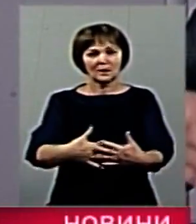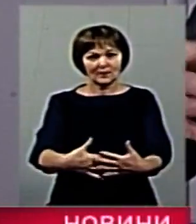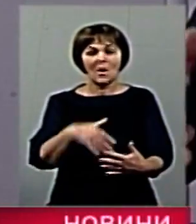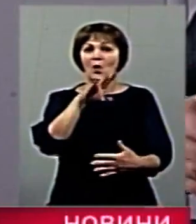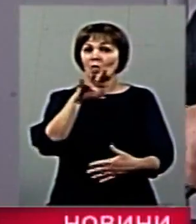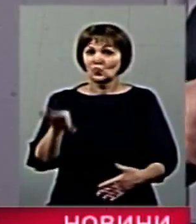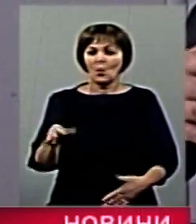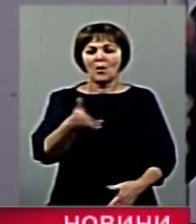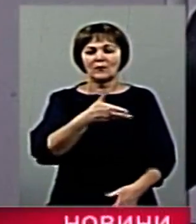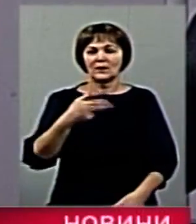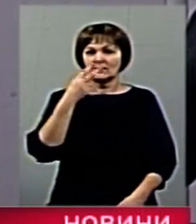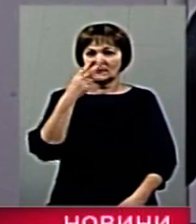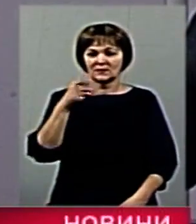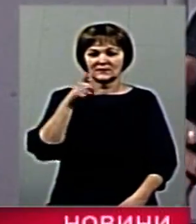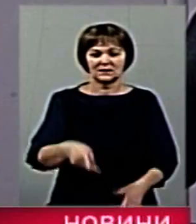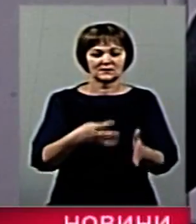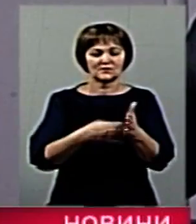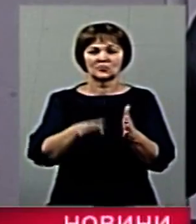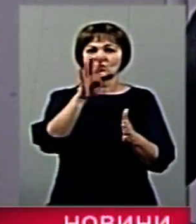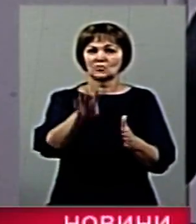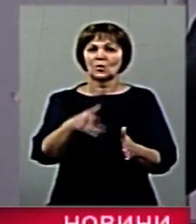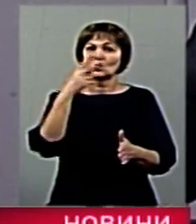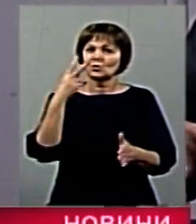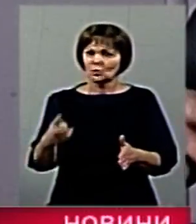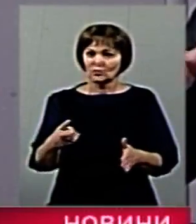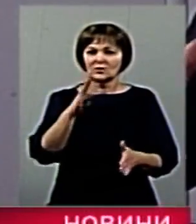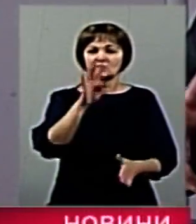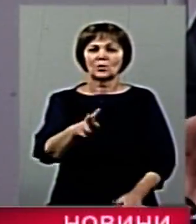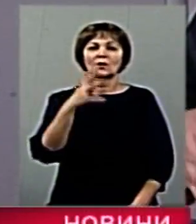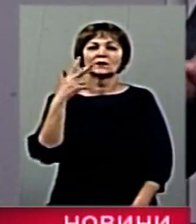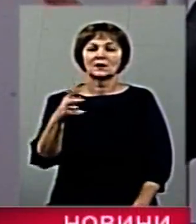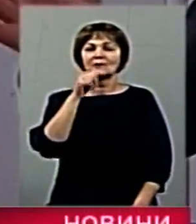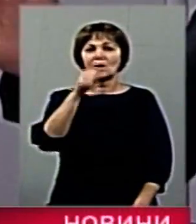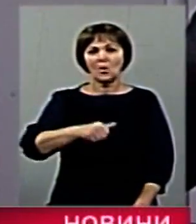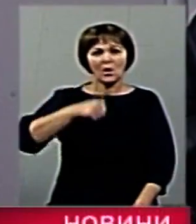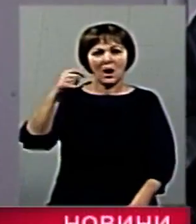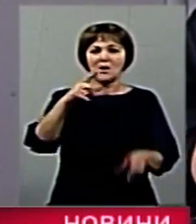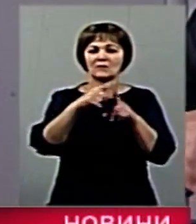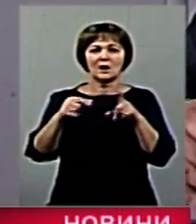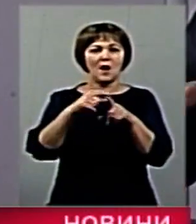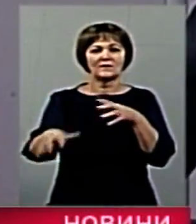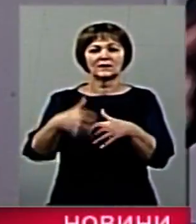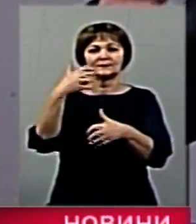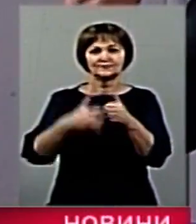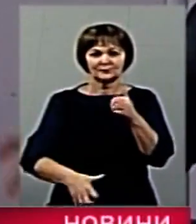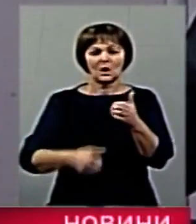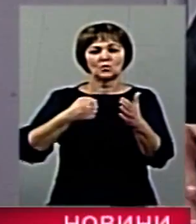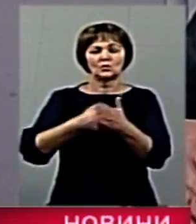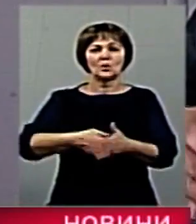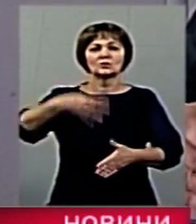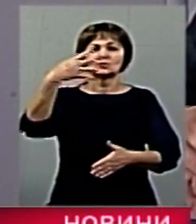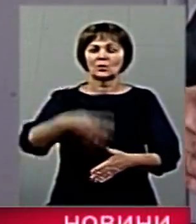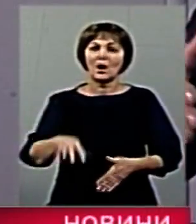Але ми бачимо, що вже в 1942-1943 роках правила ці вже нехтуються, вже беруть людей до 40